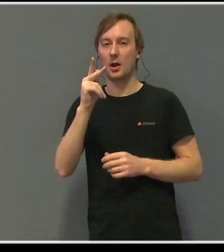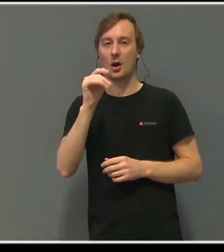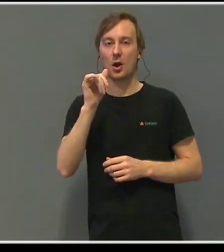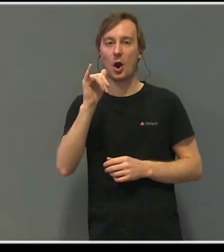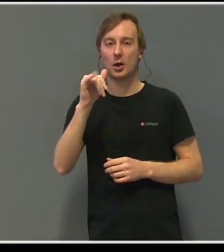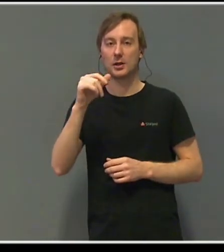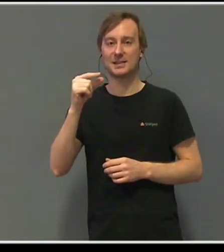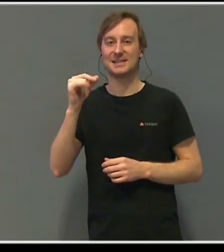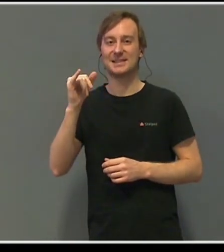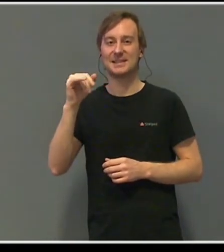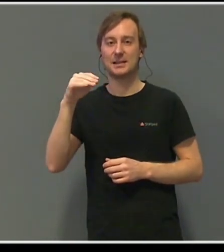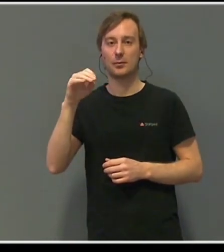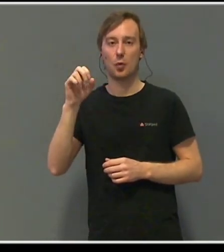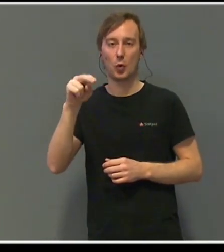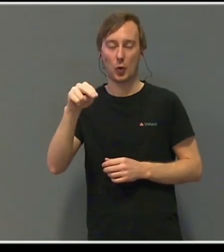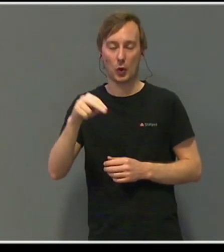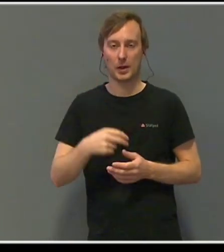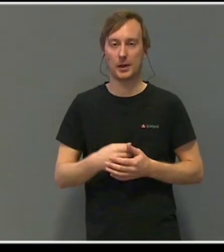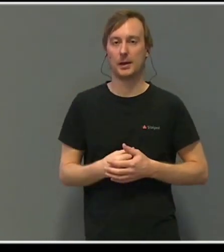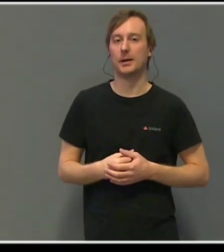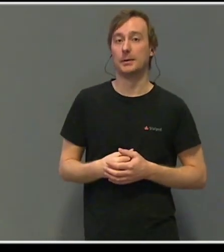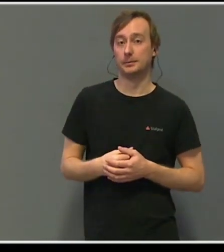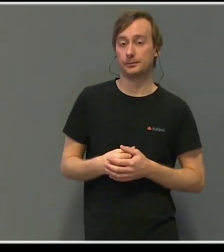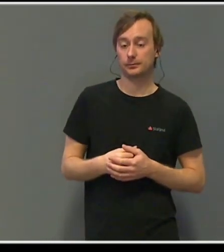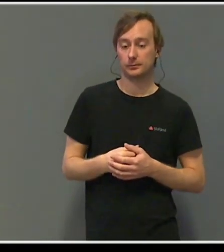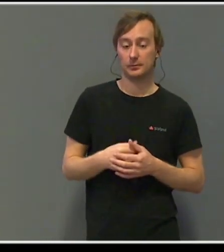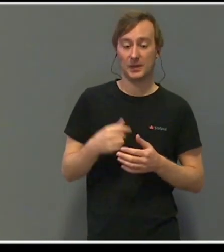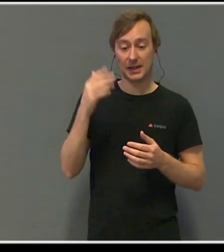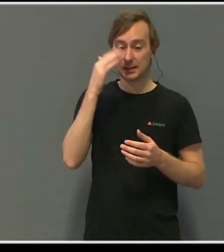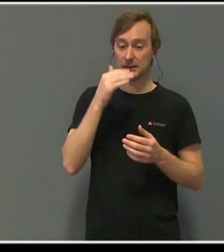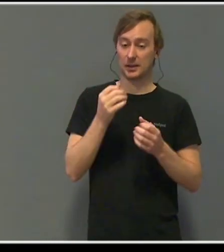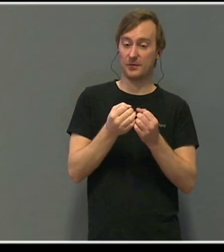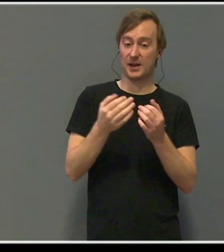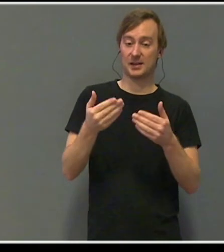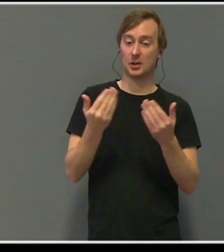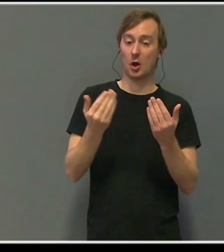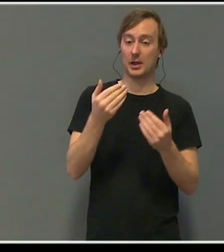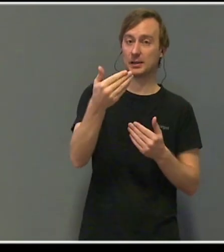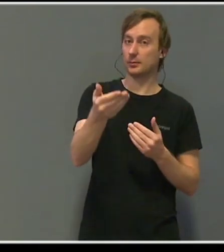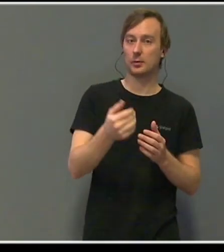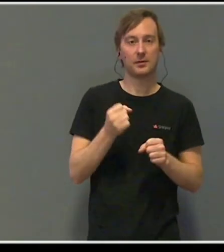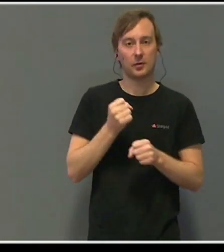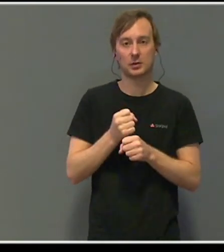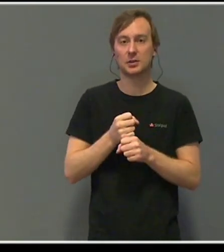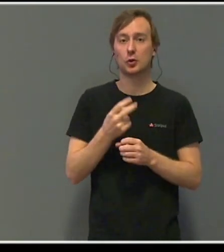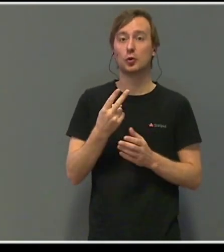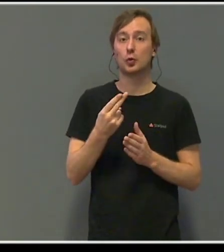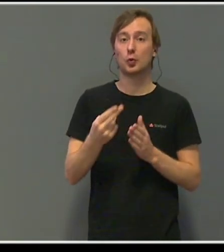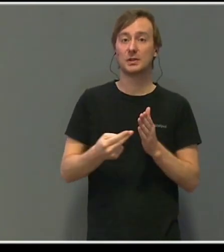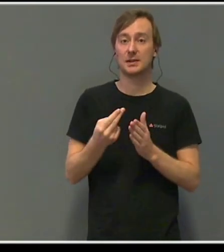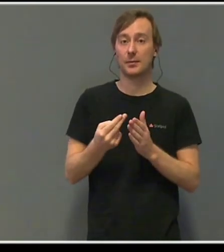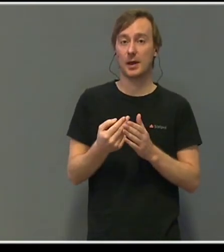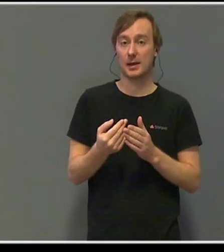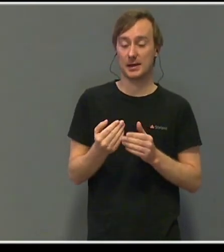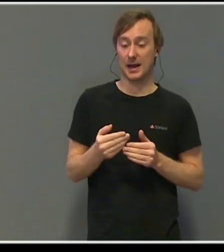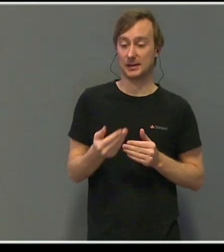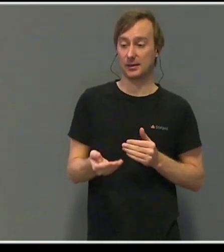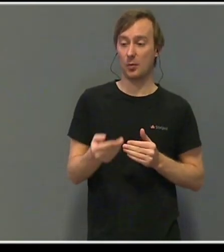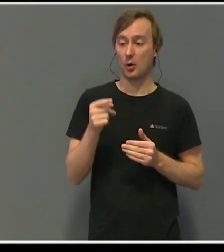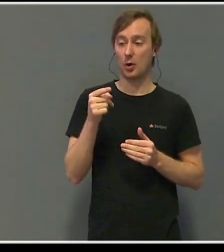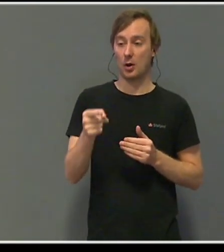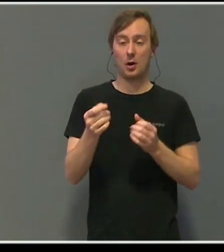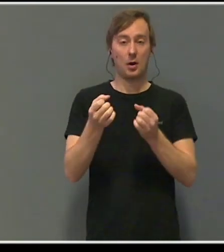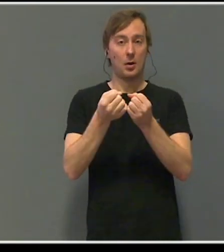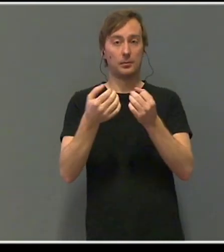Det hadde gått knappt to timer siden jeg la ut meldingen på bloggen. Noen hadde lest. Noen hadde reagert. Jeg ropte på